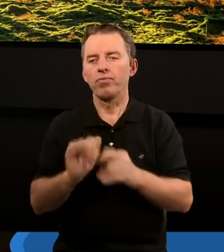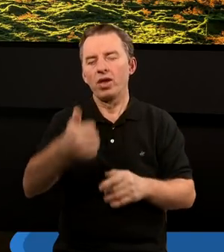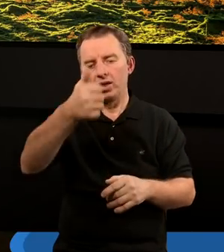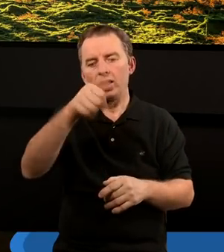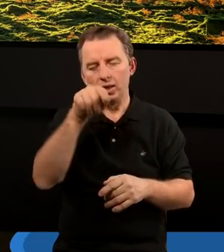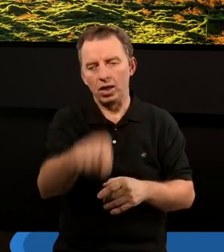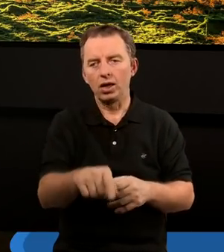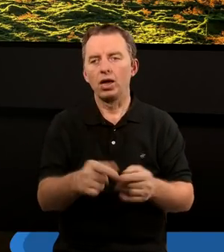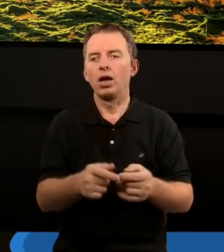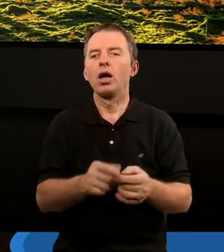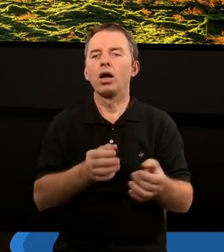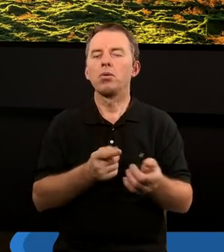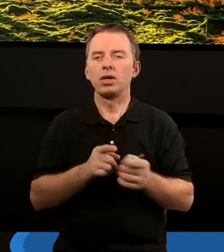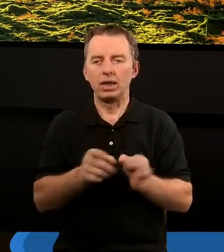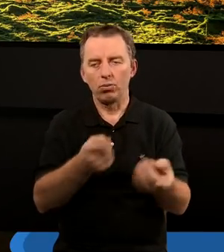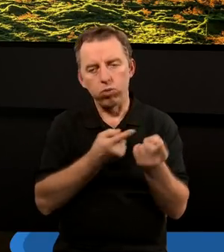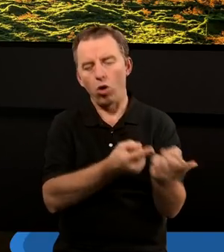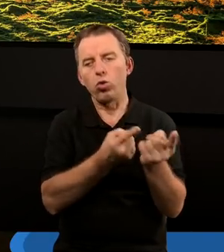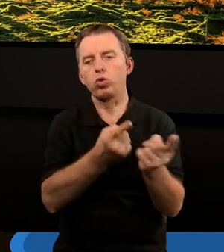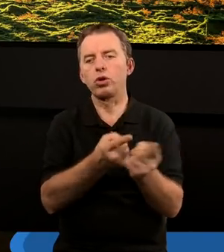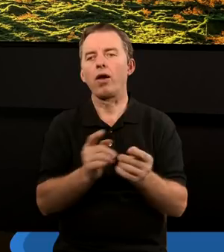w jednej z tych scen, w jednym z tych kuszeń